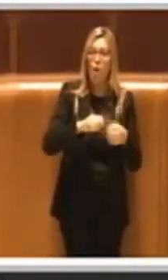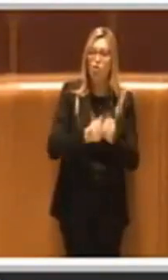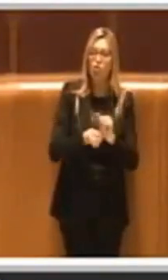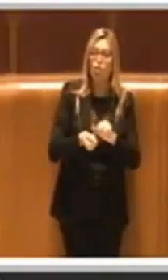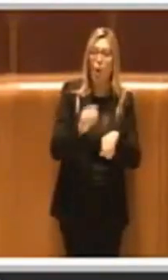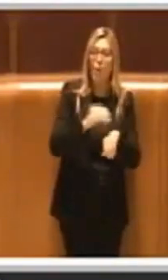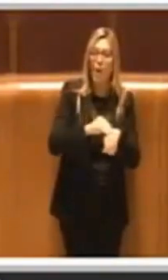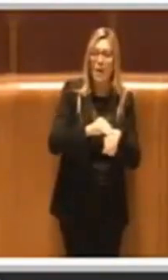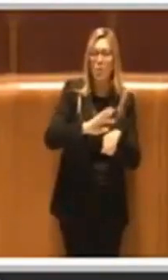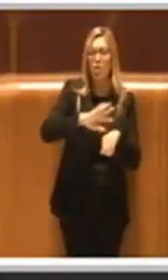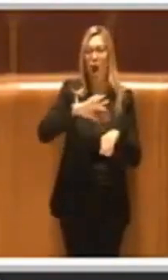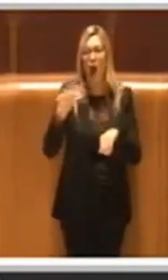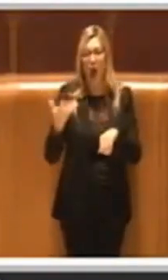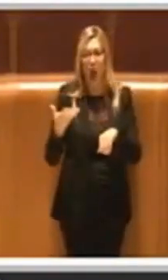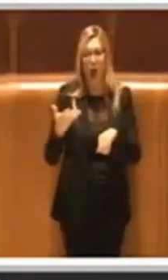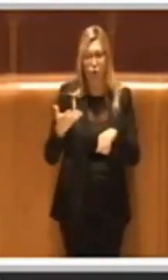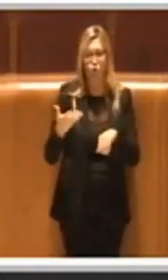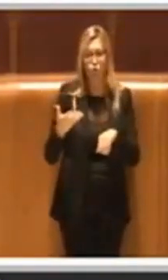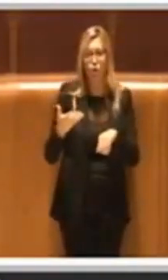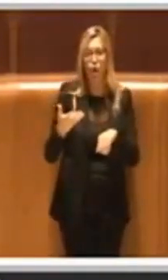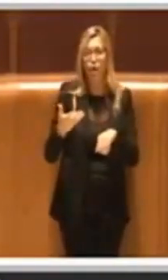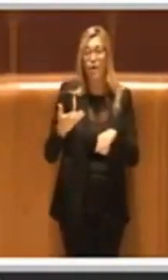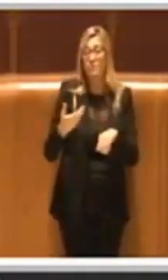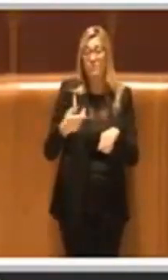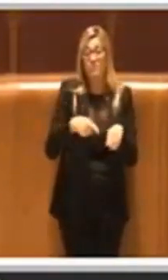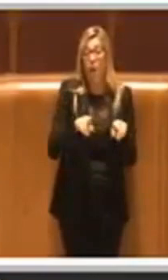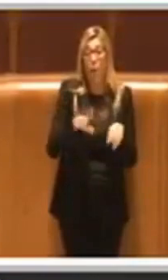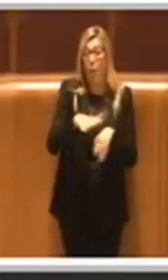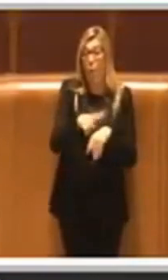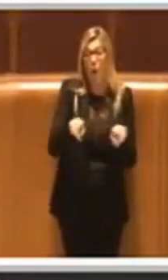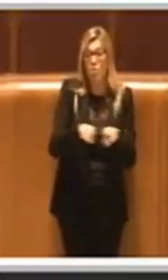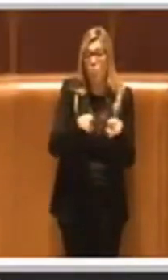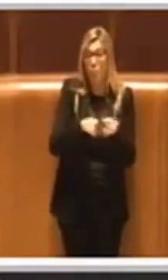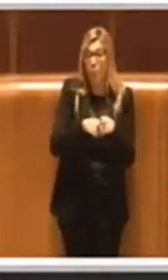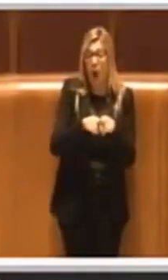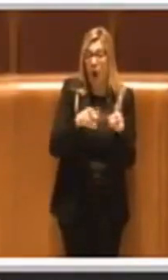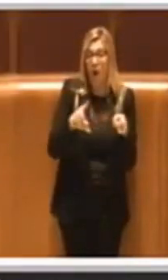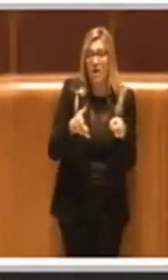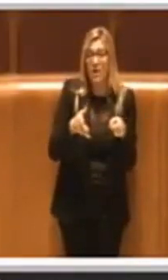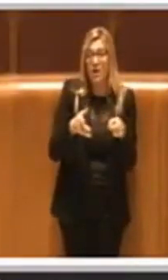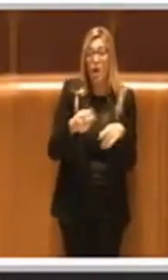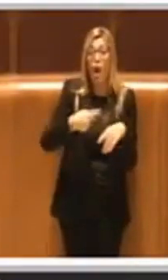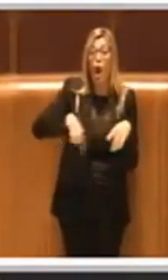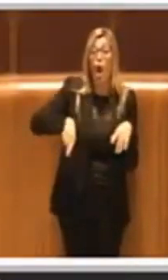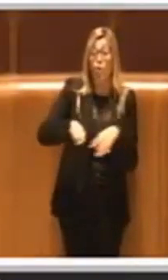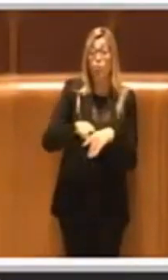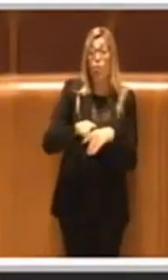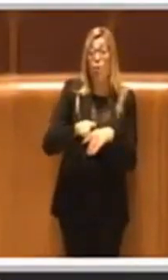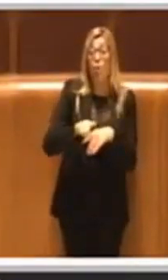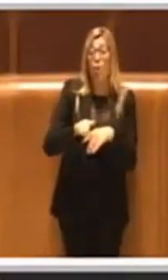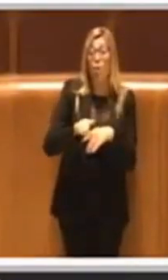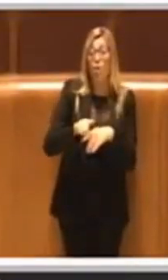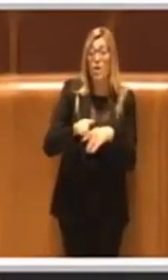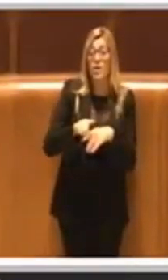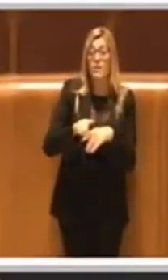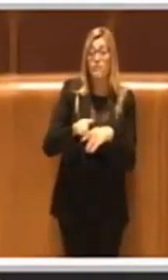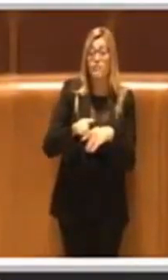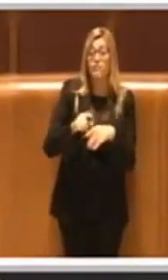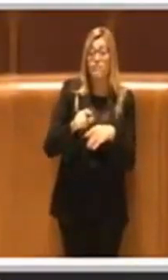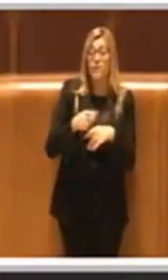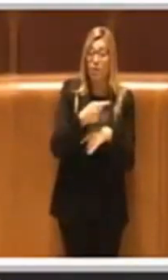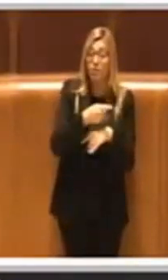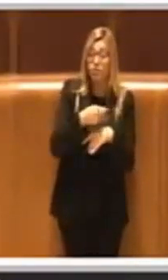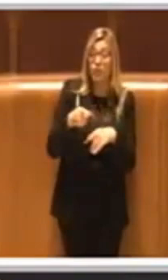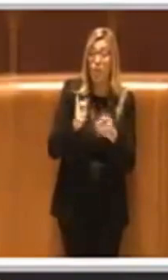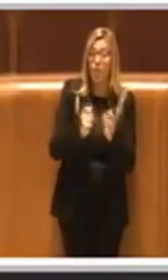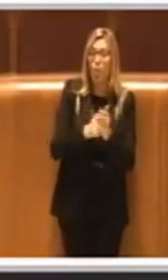simili nella natura. Noi abbiamo voluto dare la